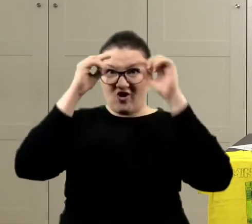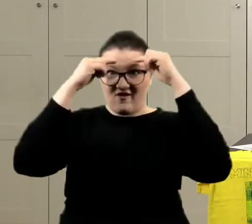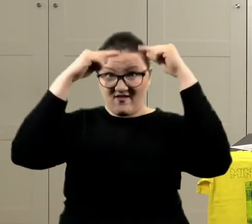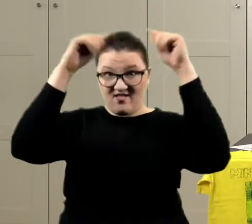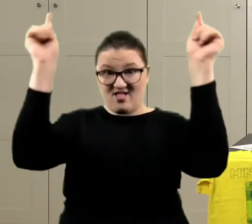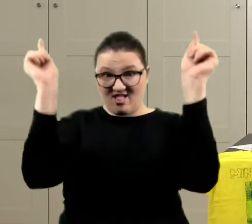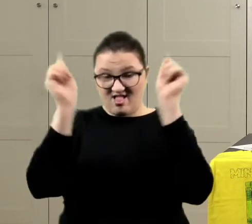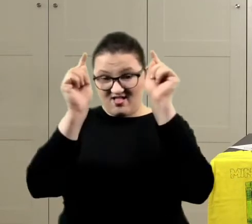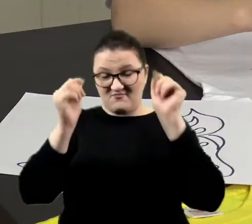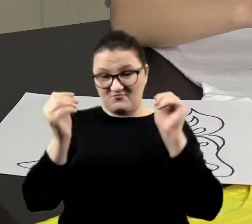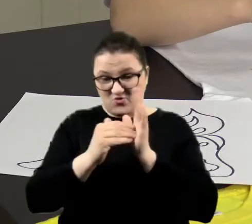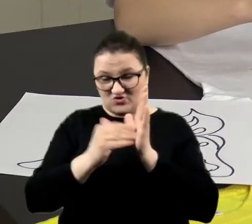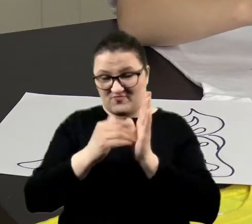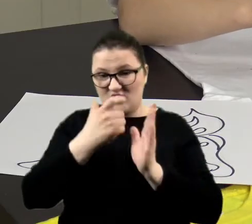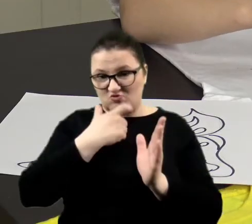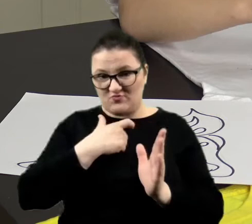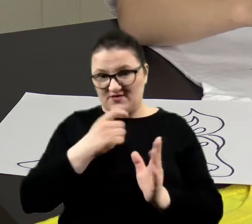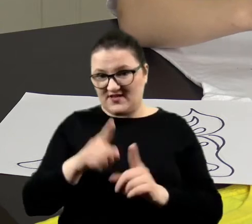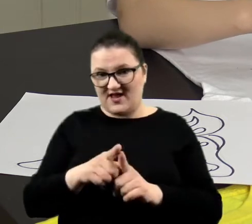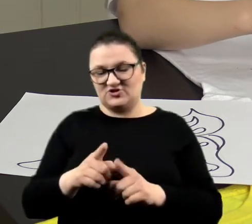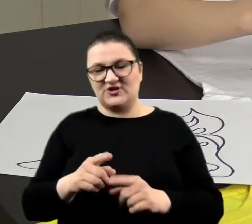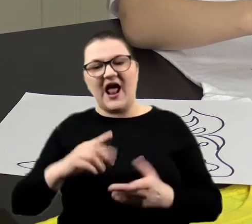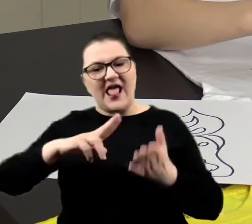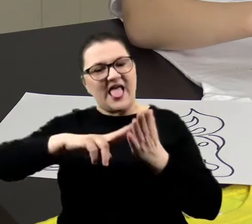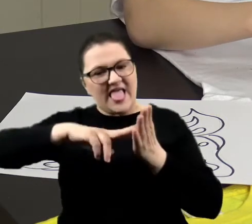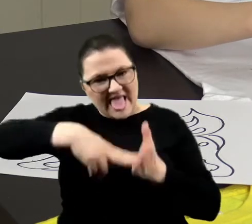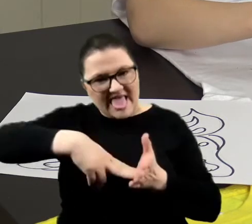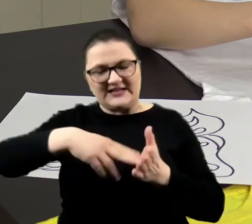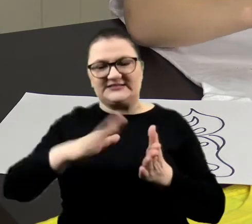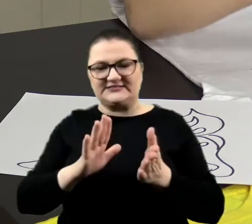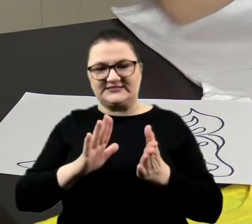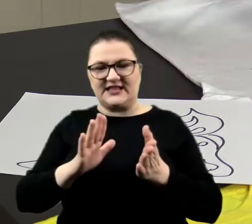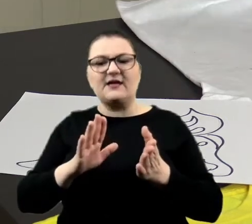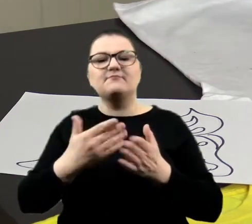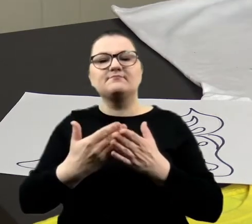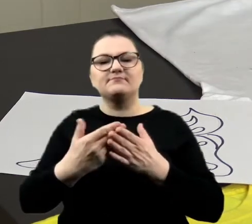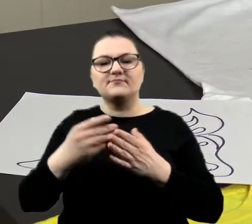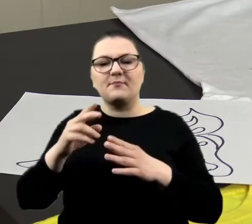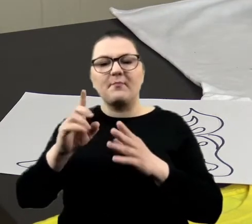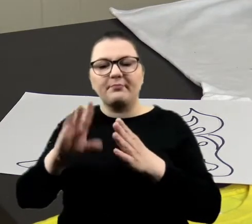rozpłaszczaj tak, tylko końcóweczką musisz mieć farbę, nie masz farby na pędzelku.